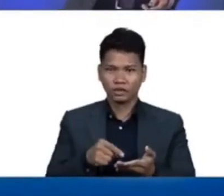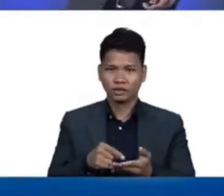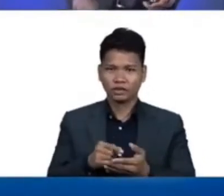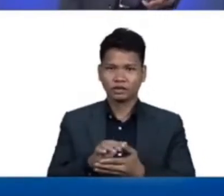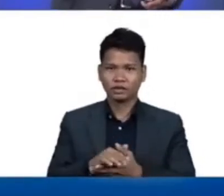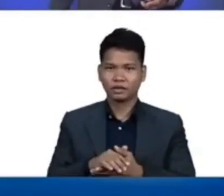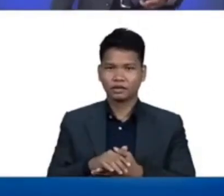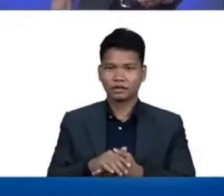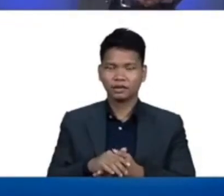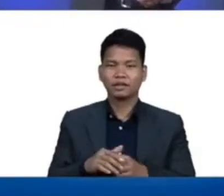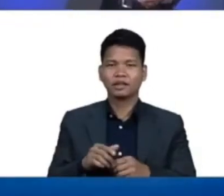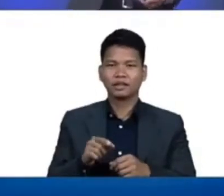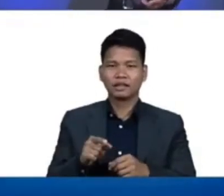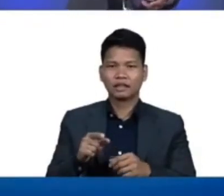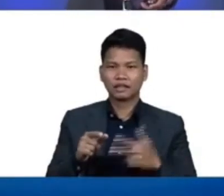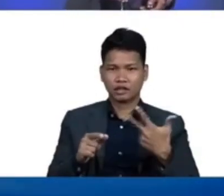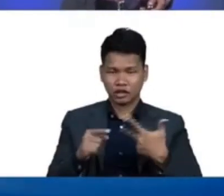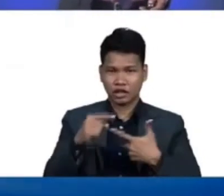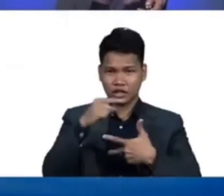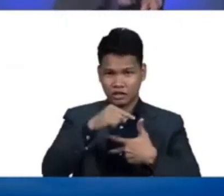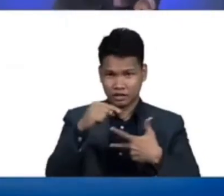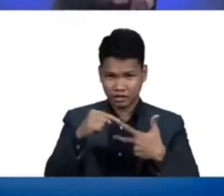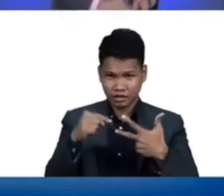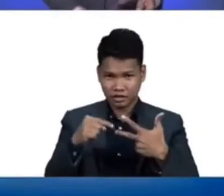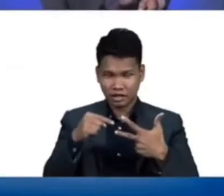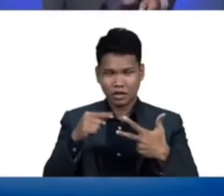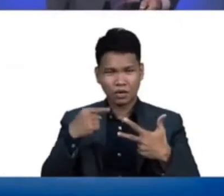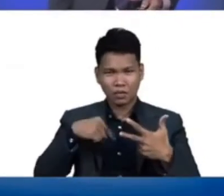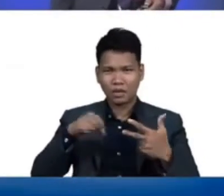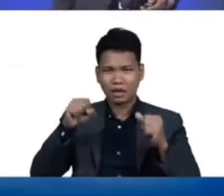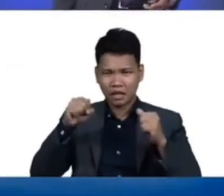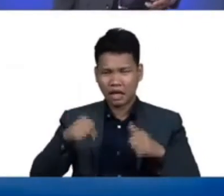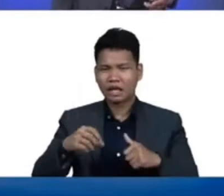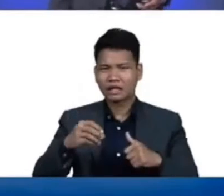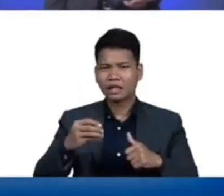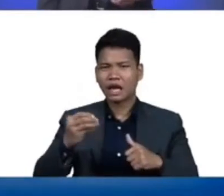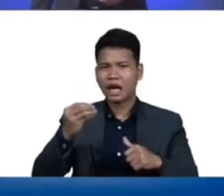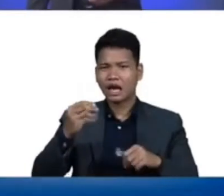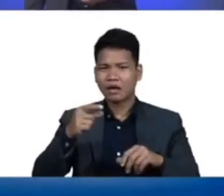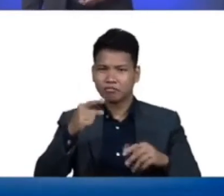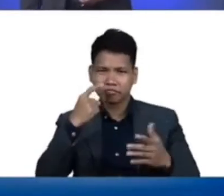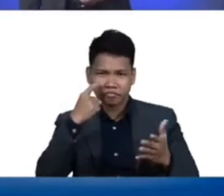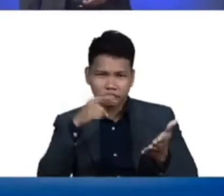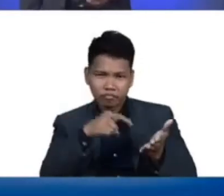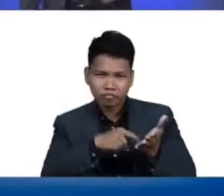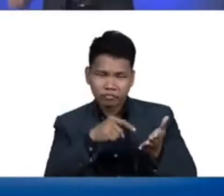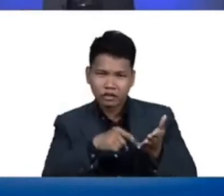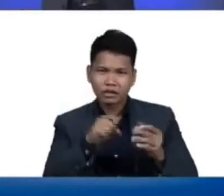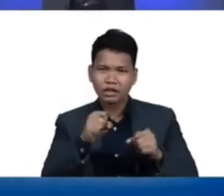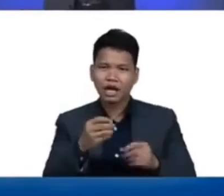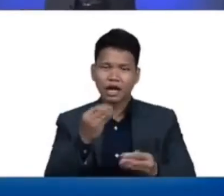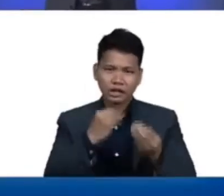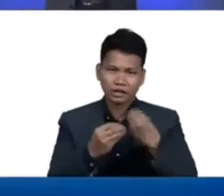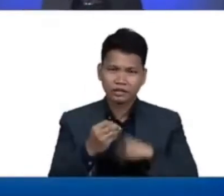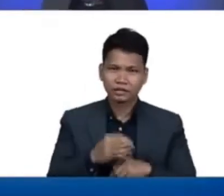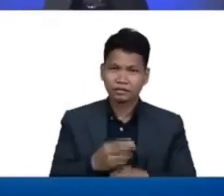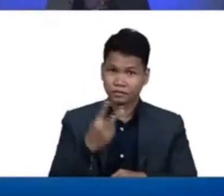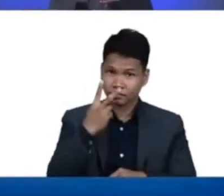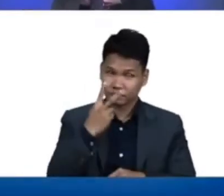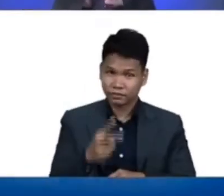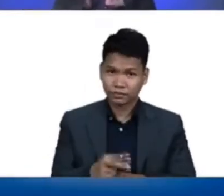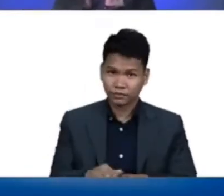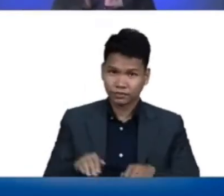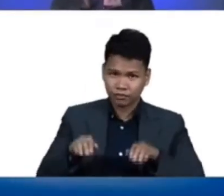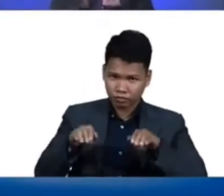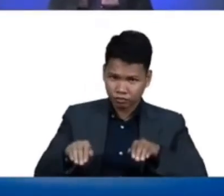palatandaan sa malinis at pwede natin kainin na mga hayo titignan po